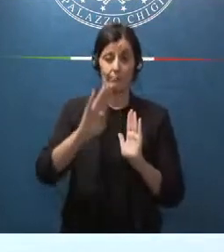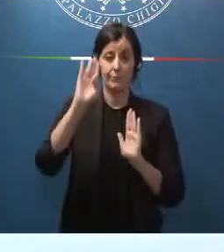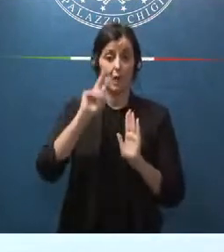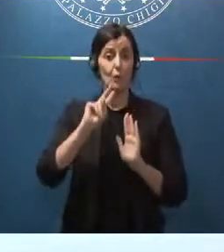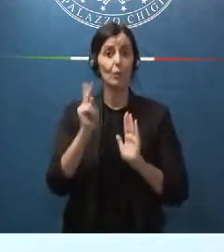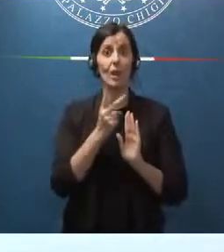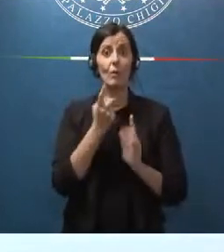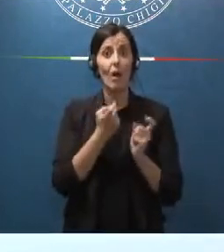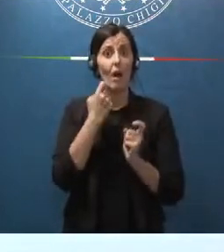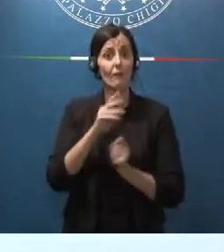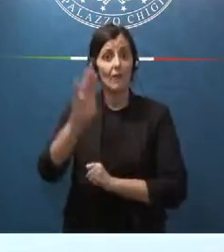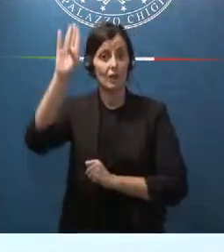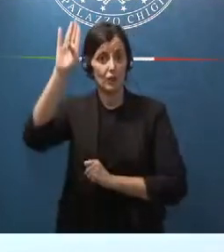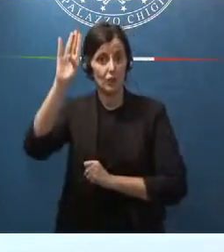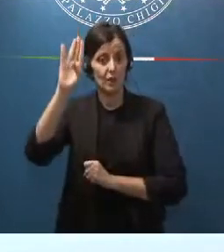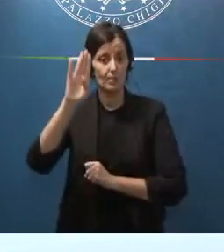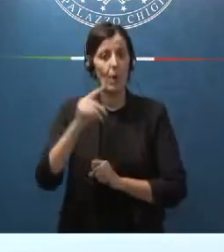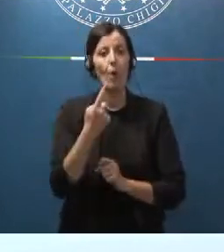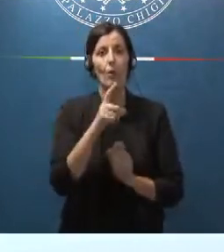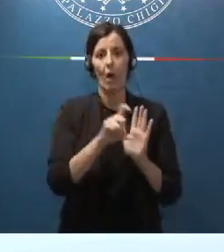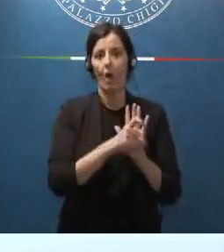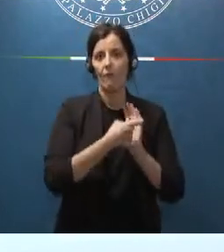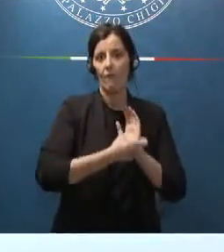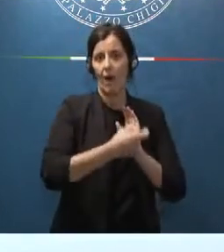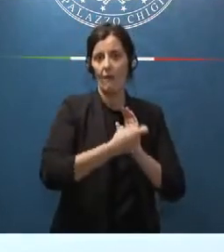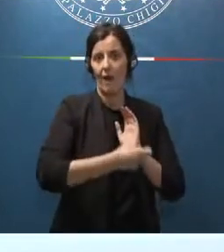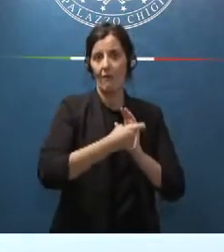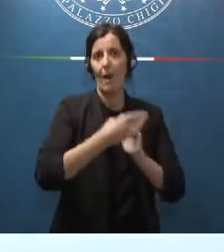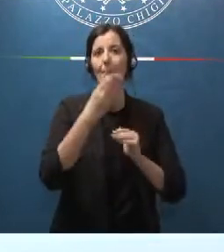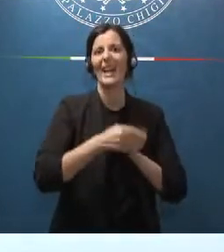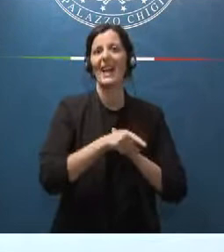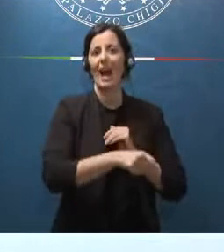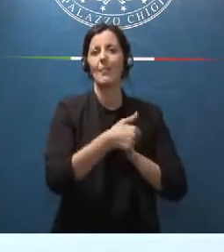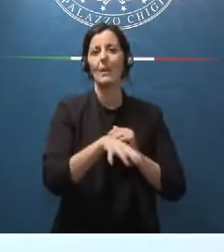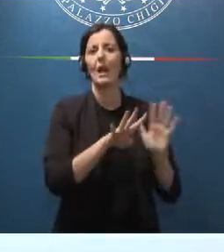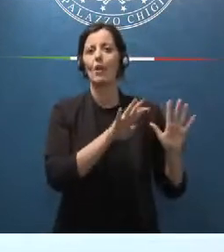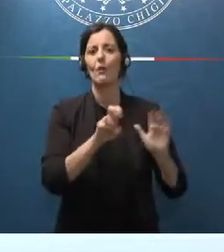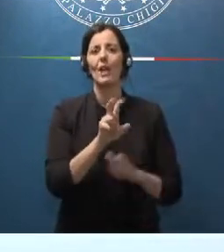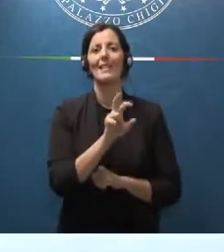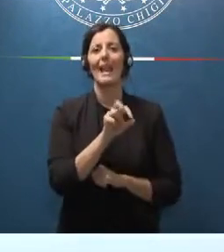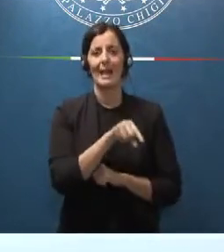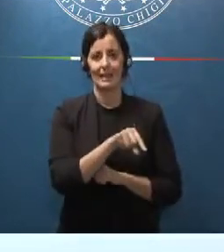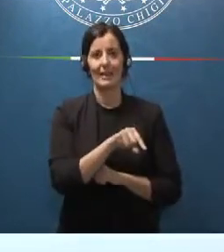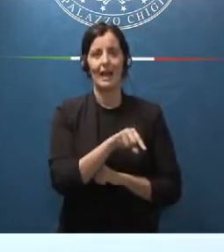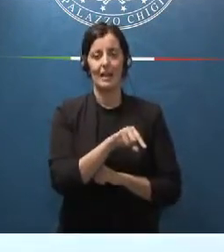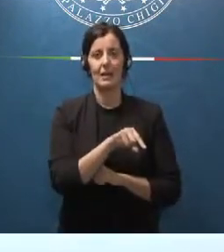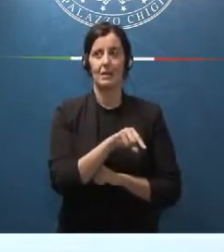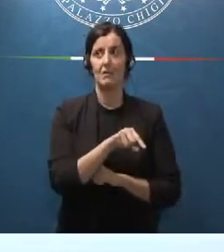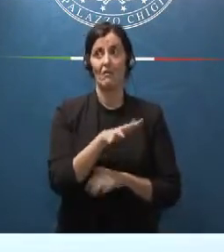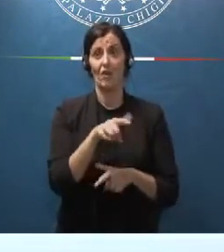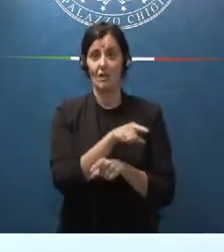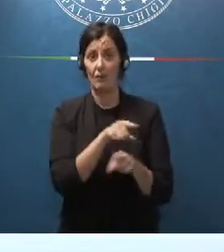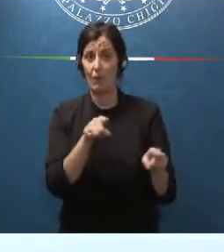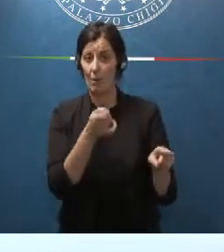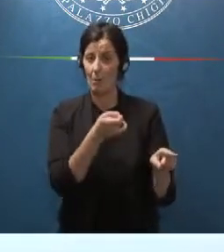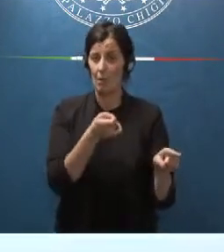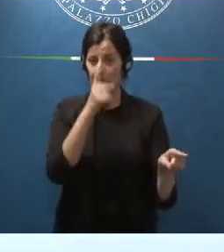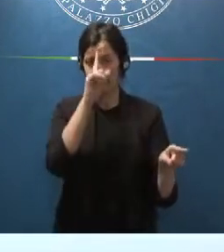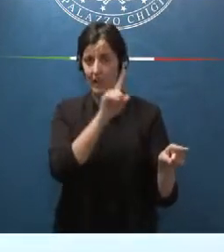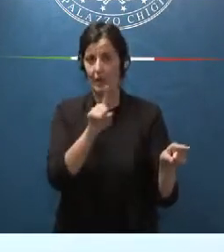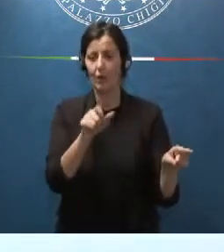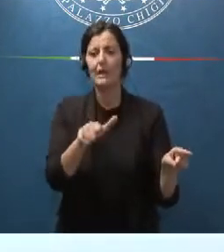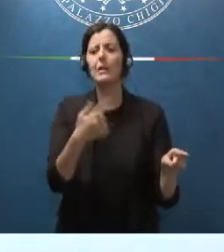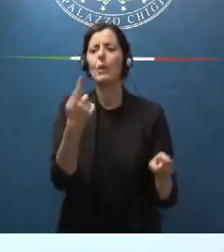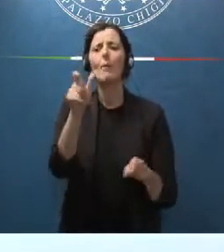fascisti. Uno è rimasto in piedi ed il codice penale del 1930 e forse pochi di voi sanno che se oggi una